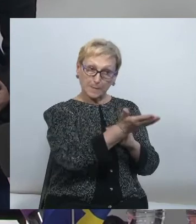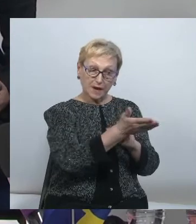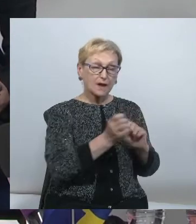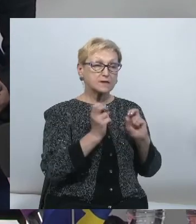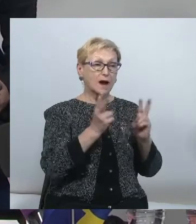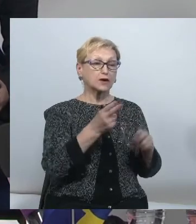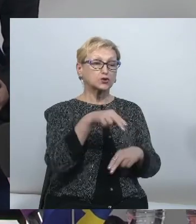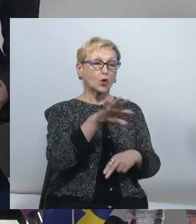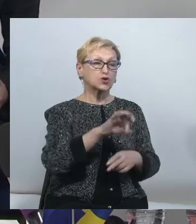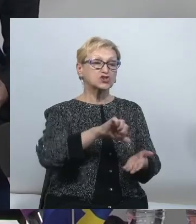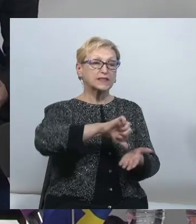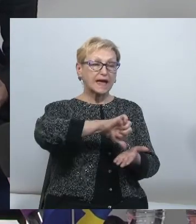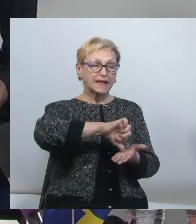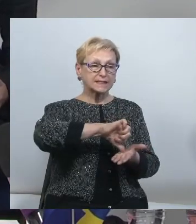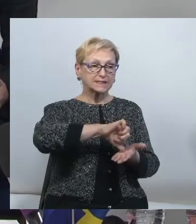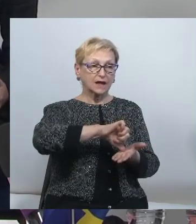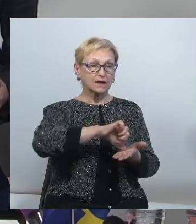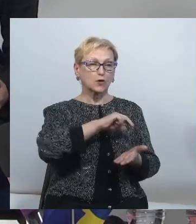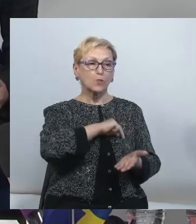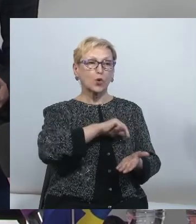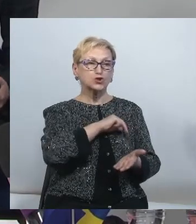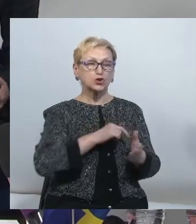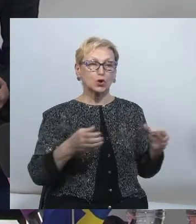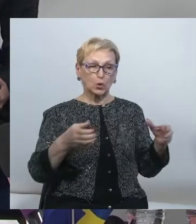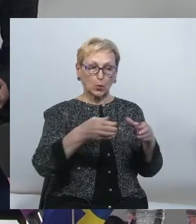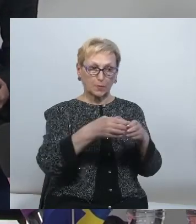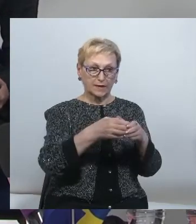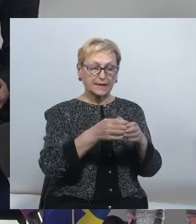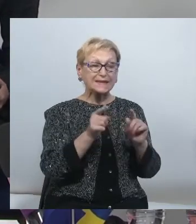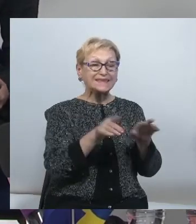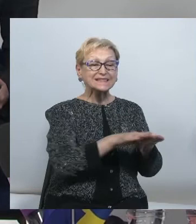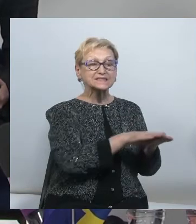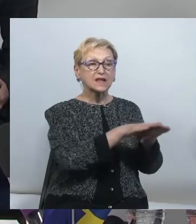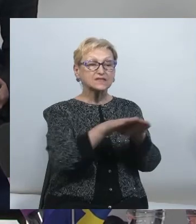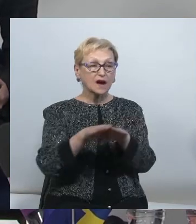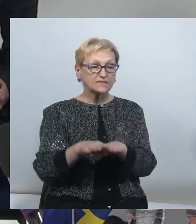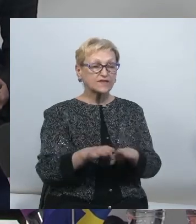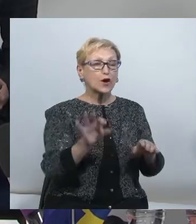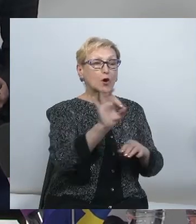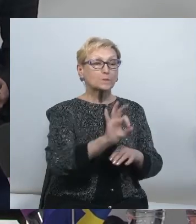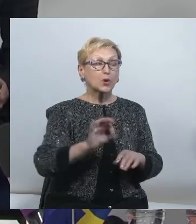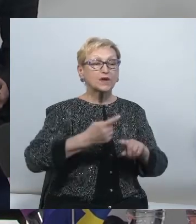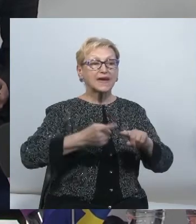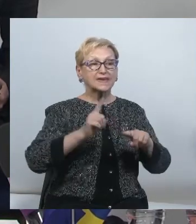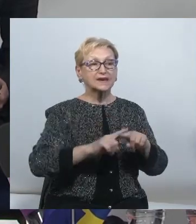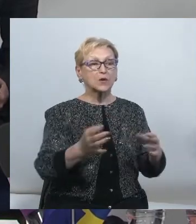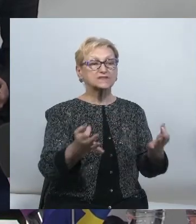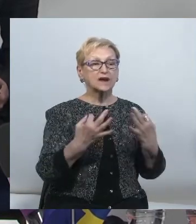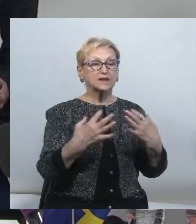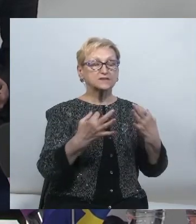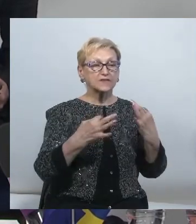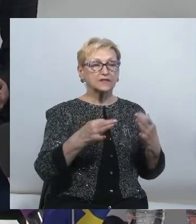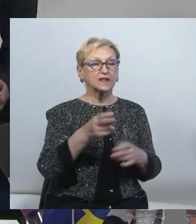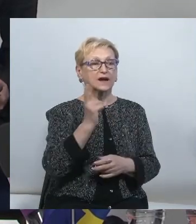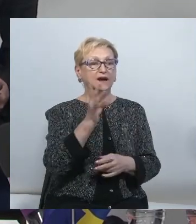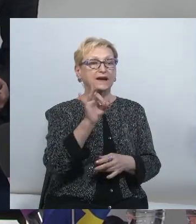робочої групи з напрацювання законопроекту, ті стандарти, про які тільки що нам розказувала Кріщина, наскільки вони знайшли втілення